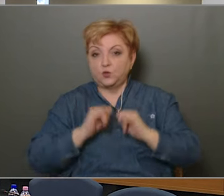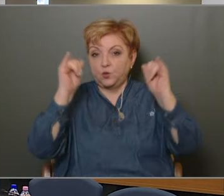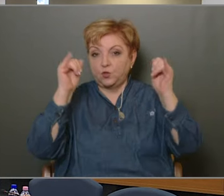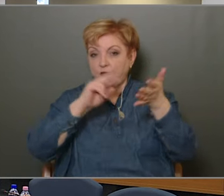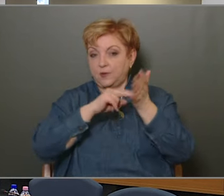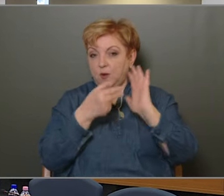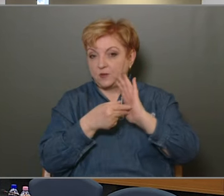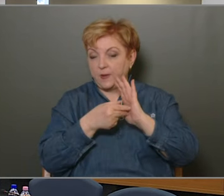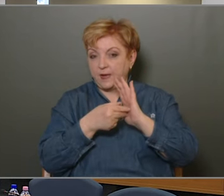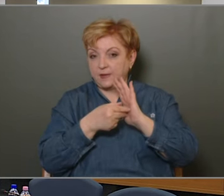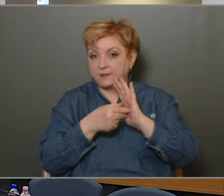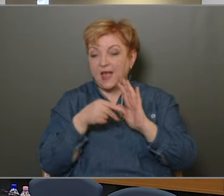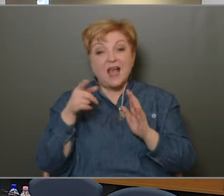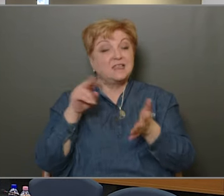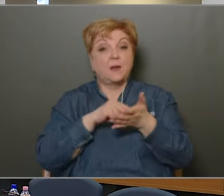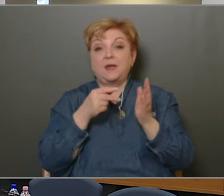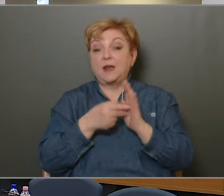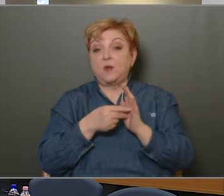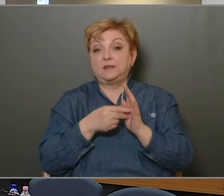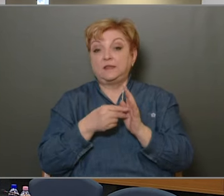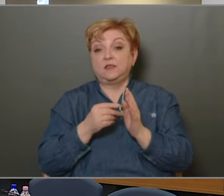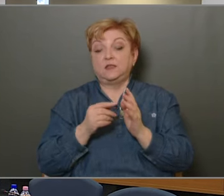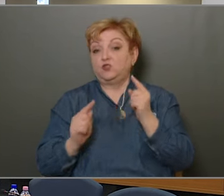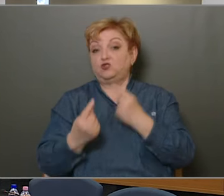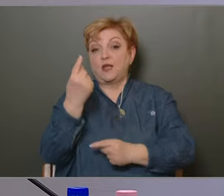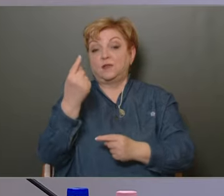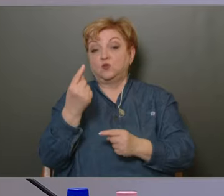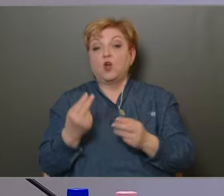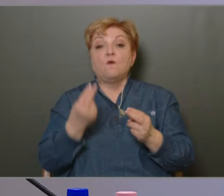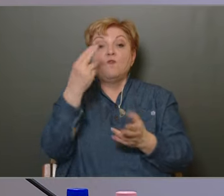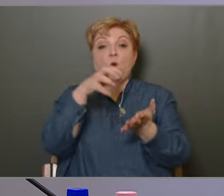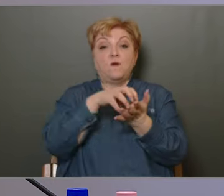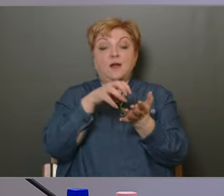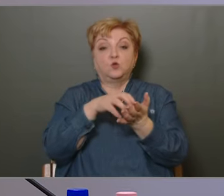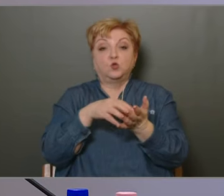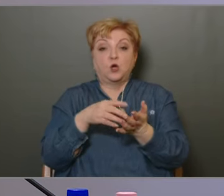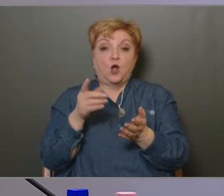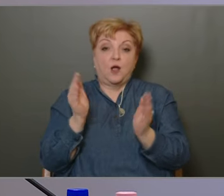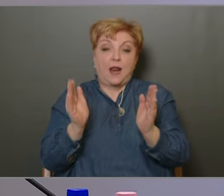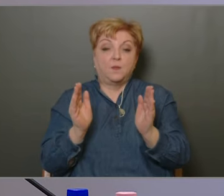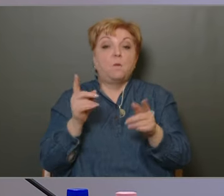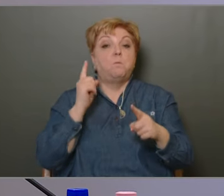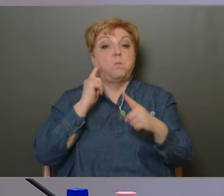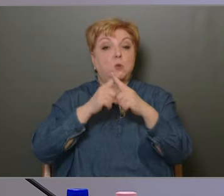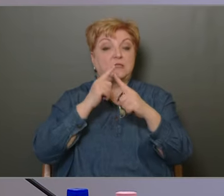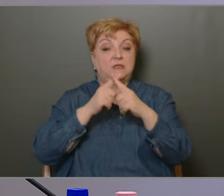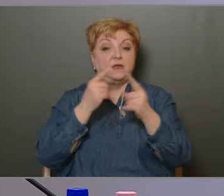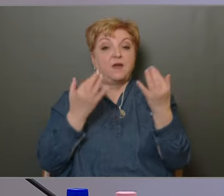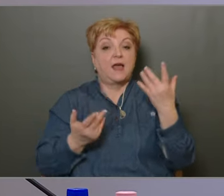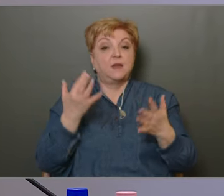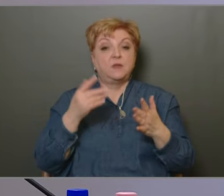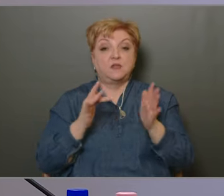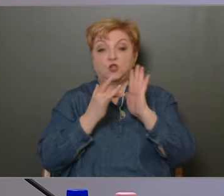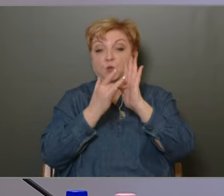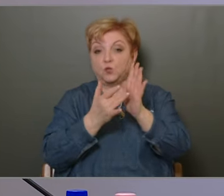kerületben Ez egyébként nem kerületi sajátosság az egész fölvároson jellemző Ugyanakkor pozitív, hogy az eredményességi